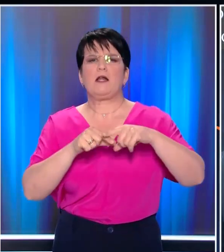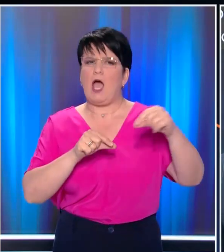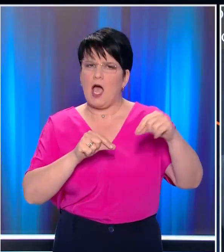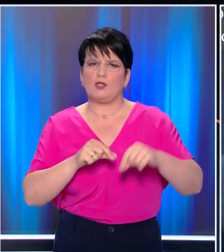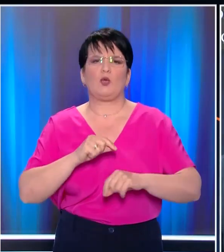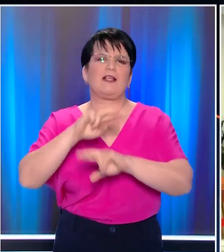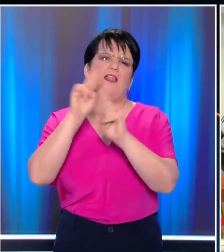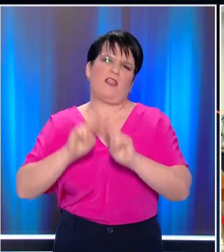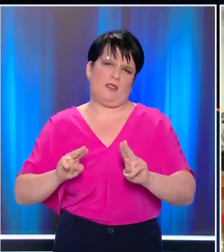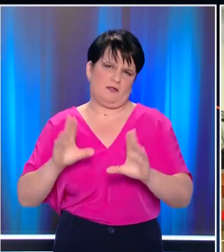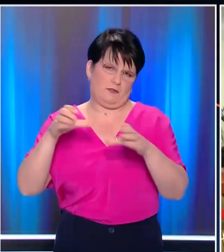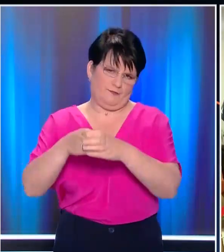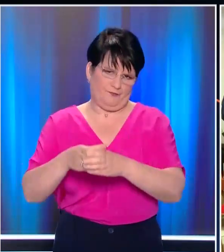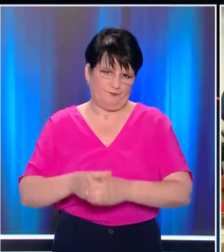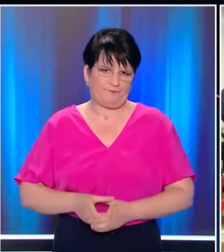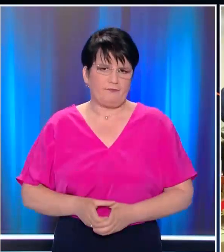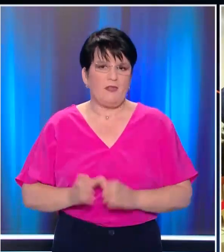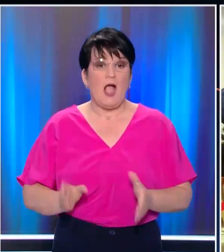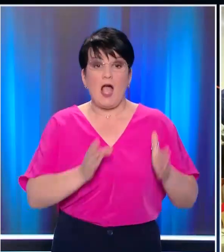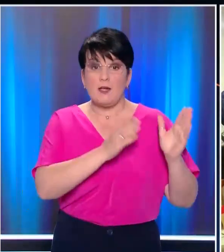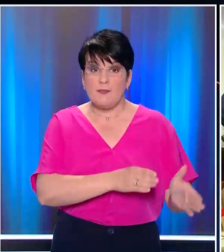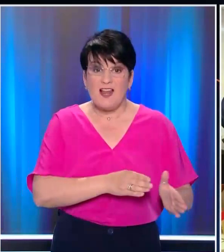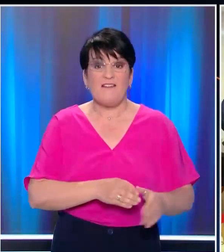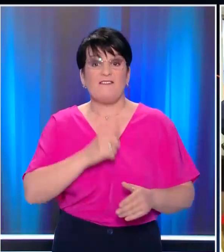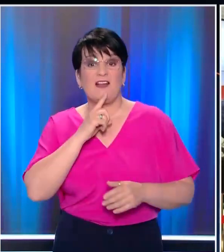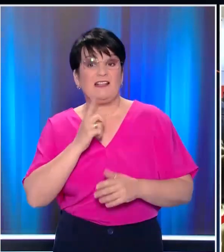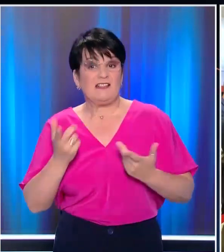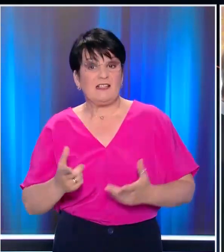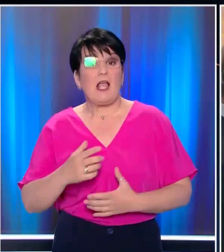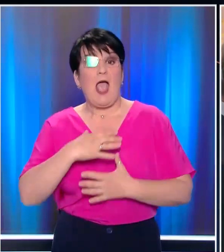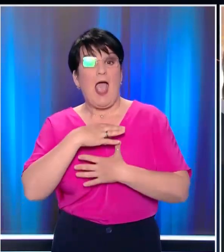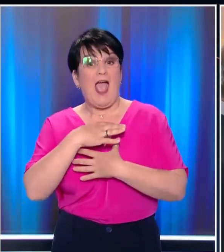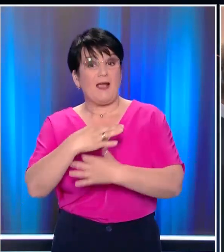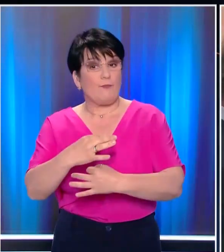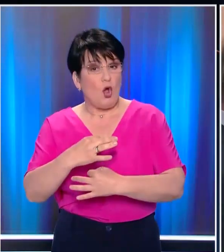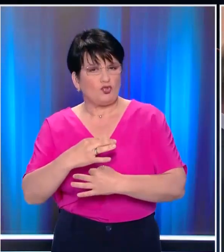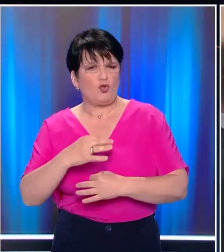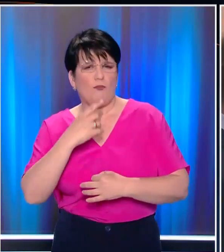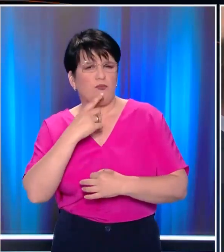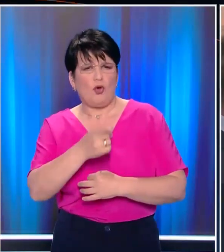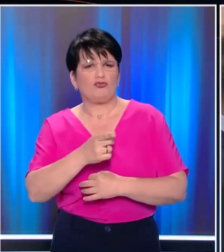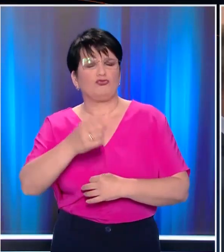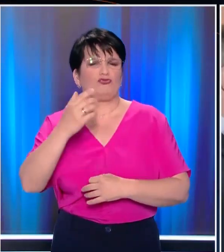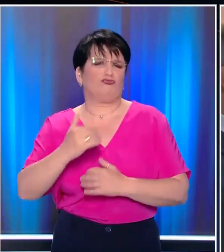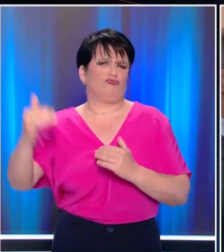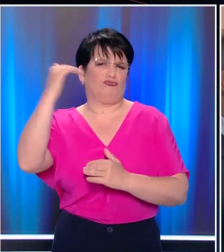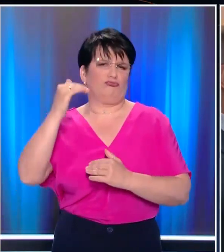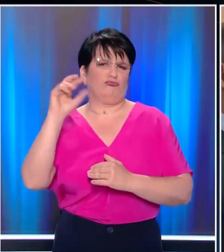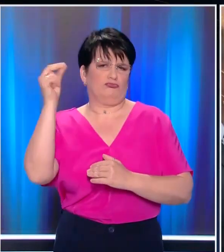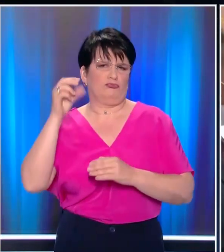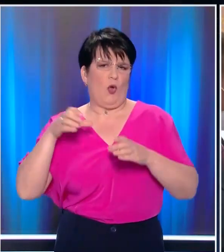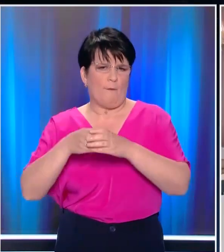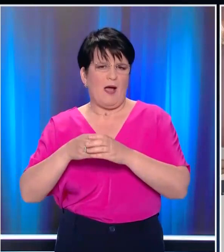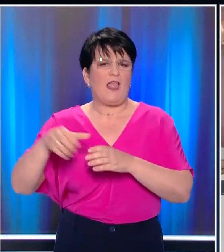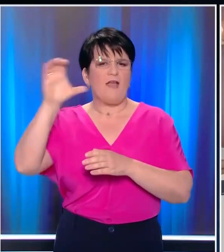νομίζω και της διεθνής κοινότητας Πλήρη υποστήριξη στον Κυριάκο Μητσοτάκη και στην Ελλάδα Απέναντι στην τουρκική επιθετικότητα εξέφρασε ο επικεφαλής της κοινοβουλευτικής